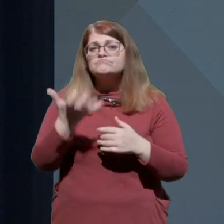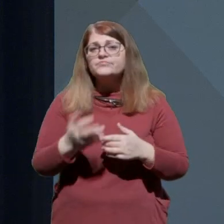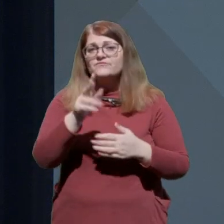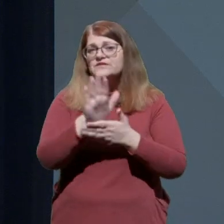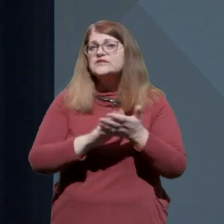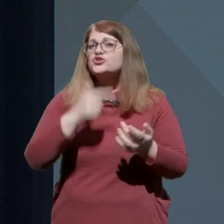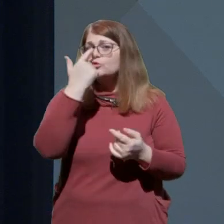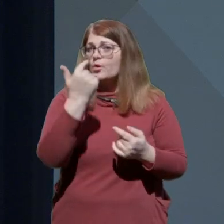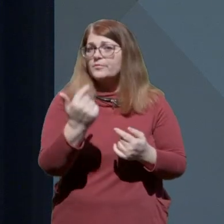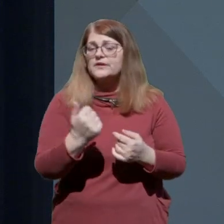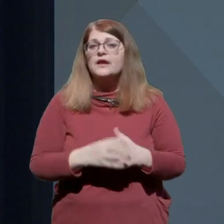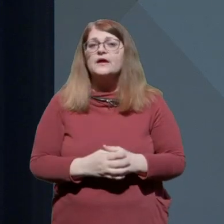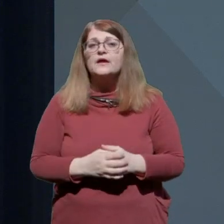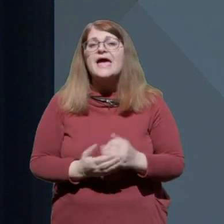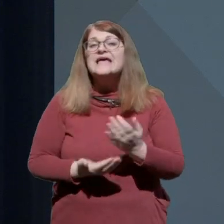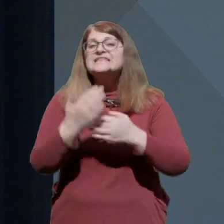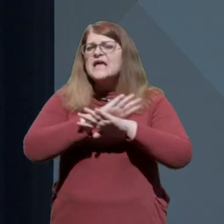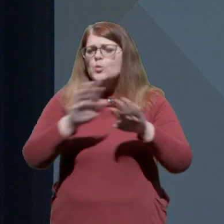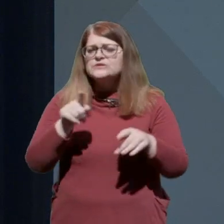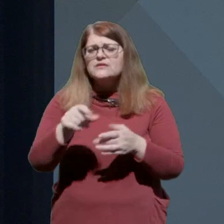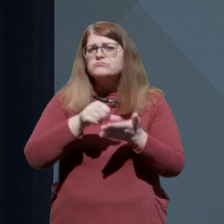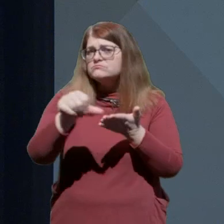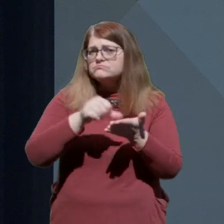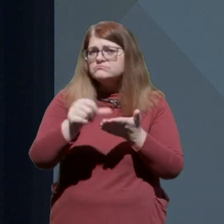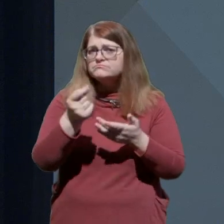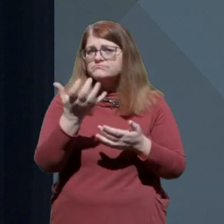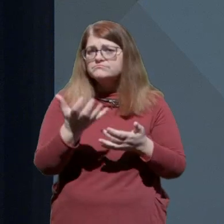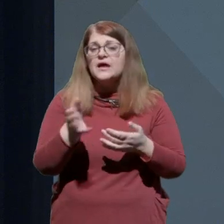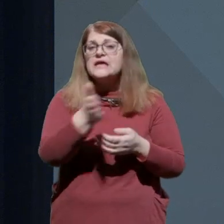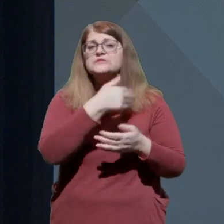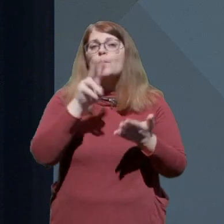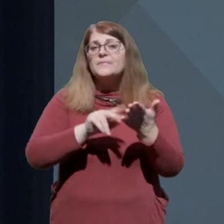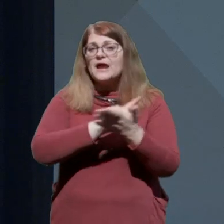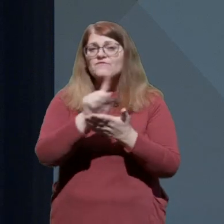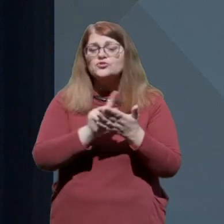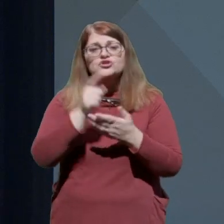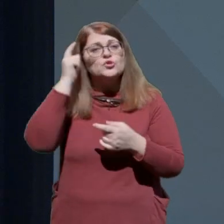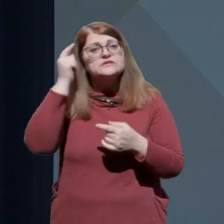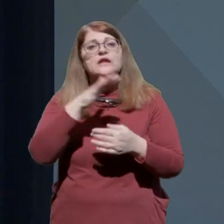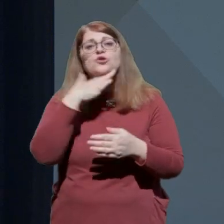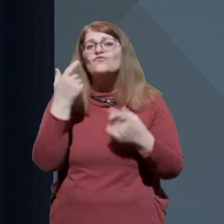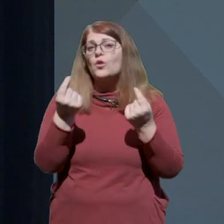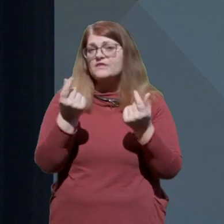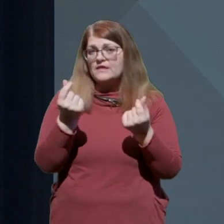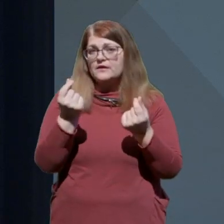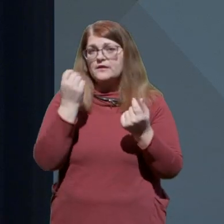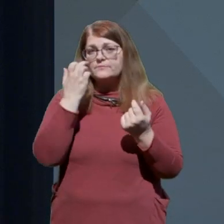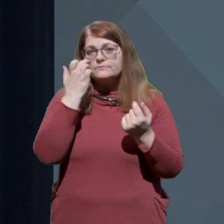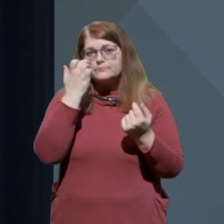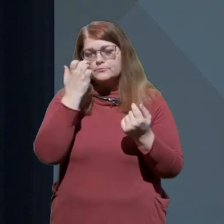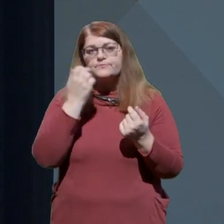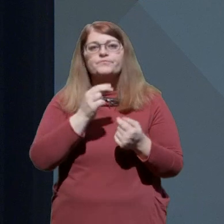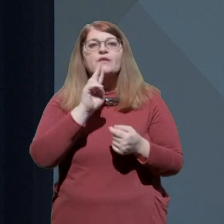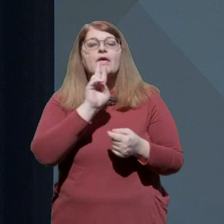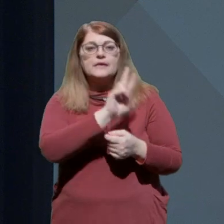aprila. Za vsa ta izplačila smo pravočasno preskrbeli dovolj denarja. Imeli